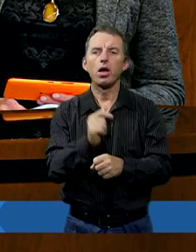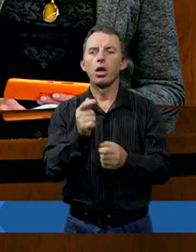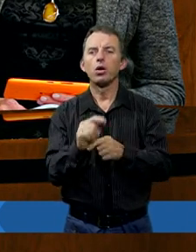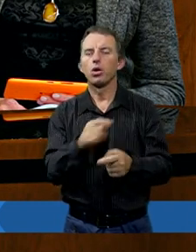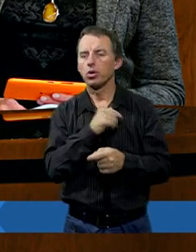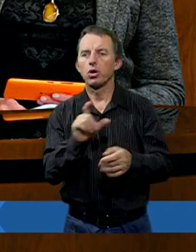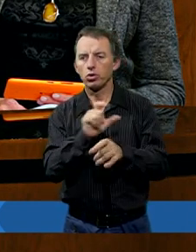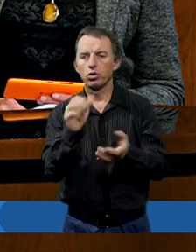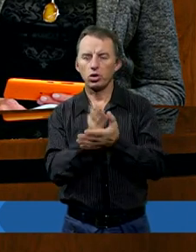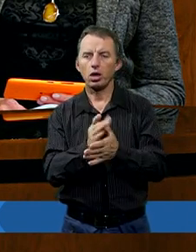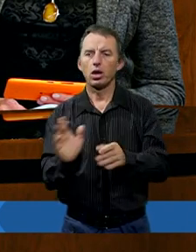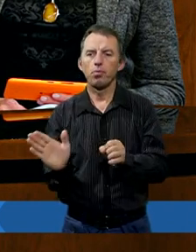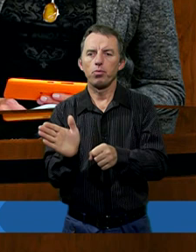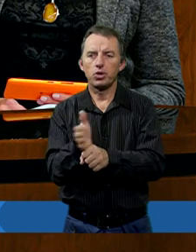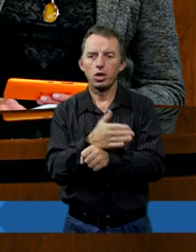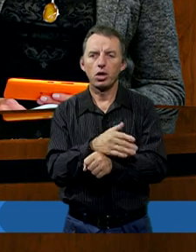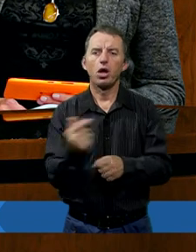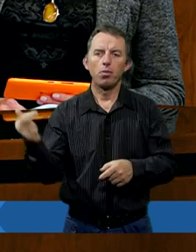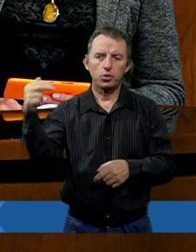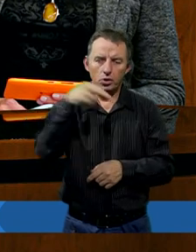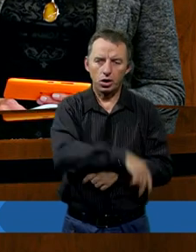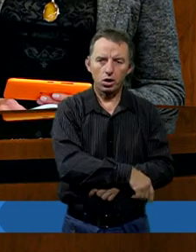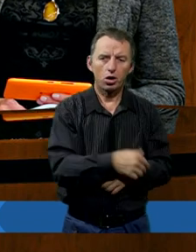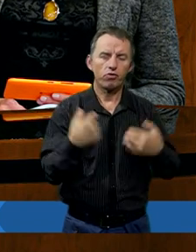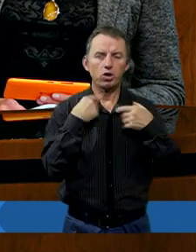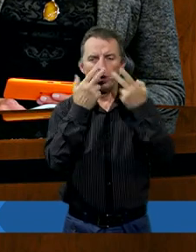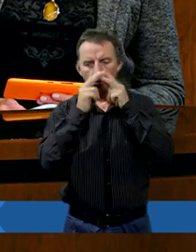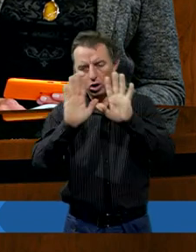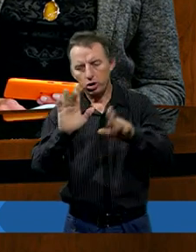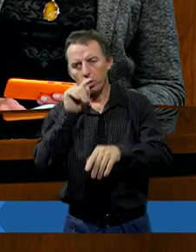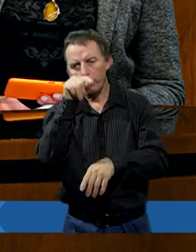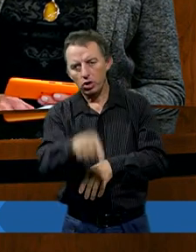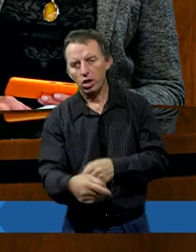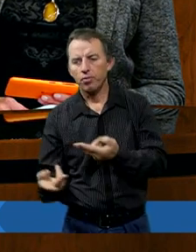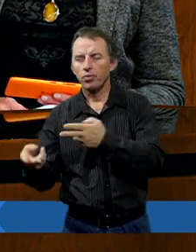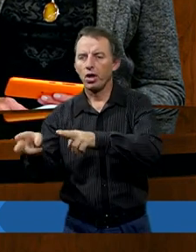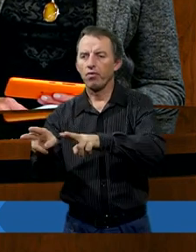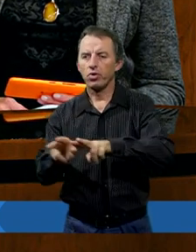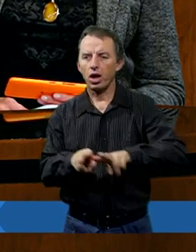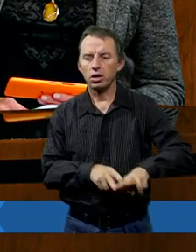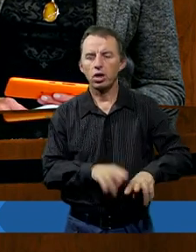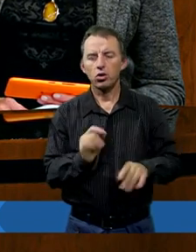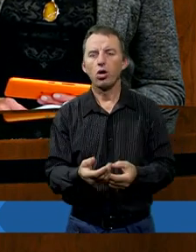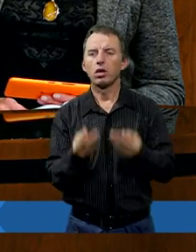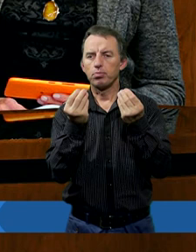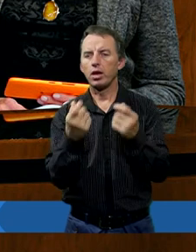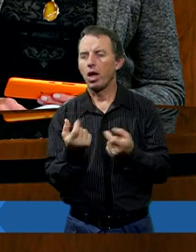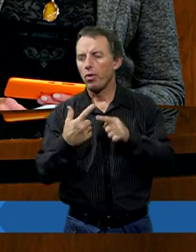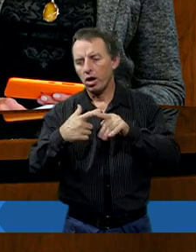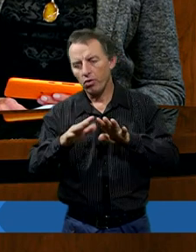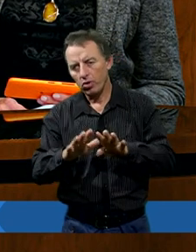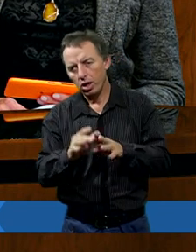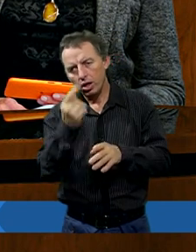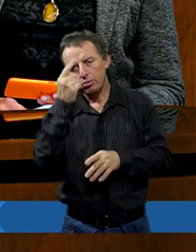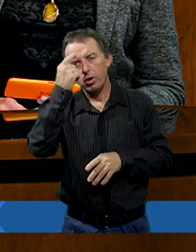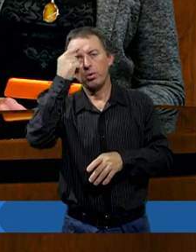długo. Ten czas mija. Bóg przychodzi w życie, pokazuje i wtedy wraca też w pamięć tych wspaniałych chwil. Ty